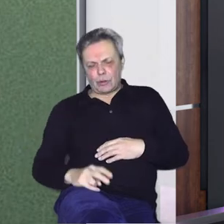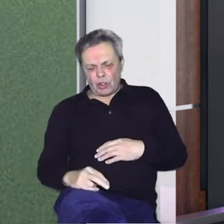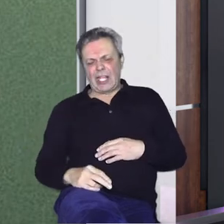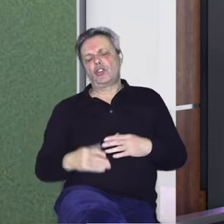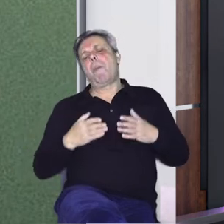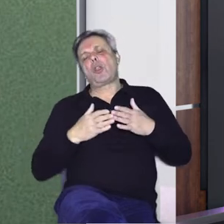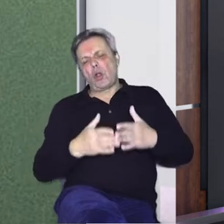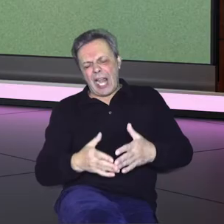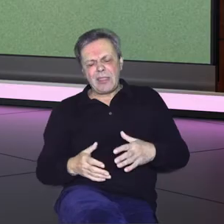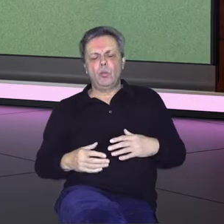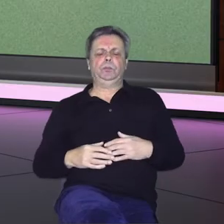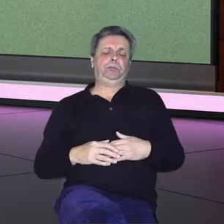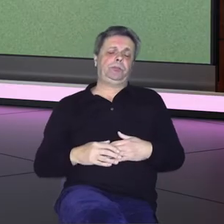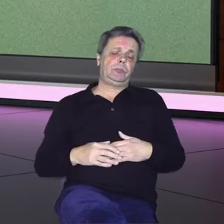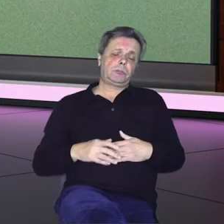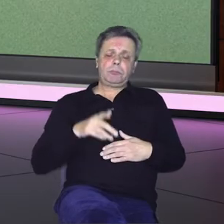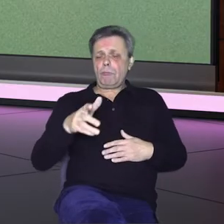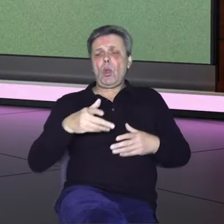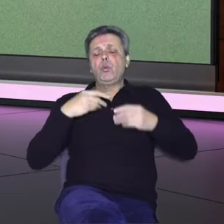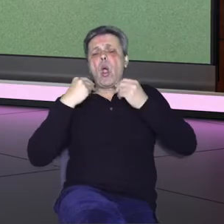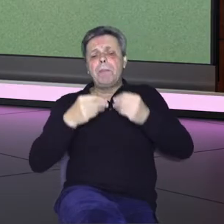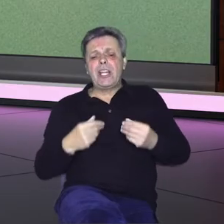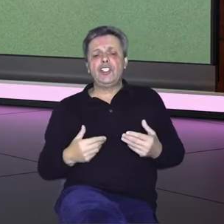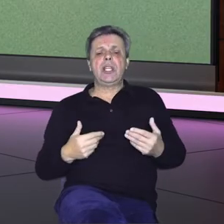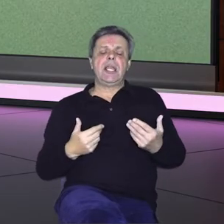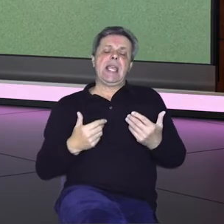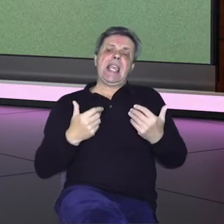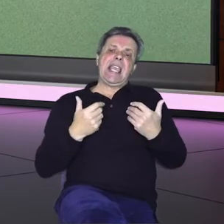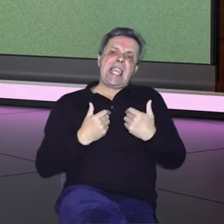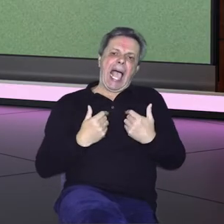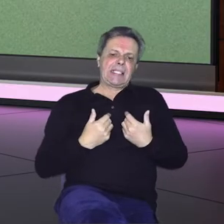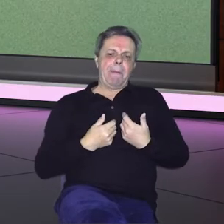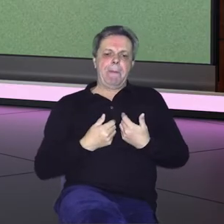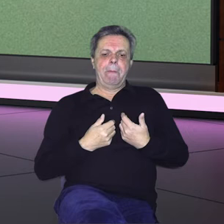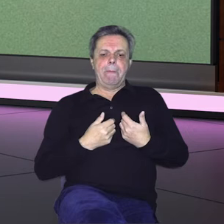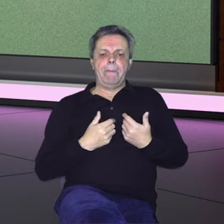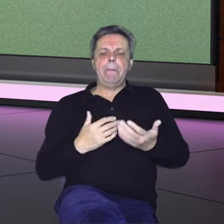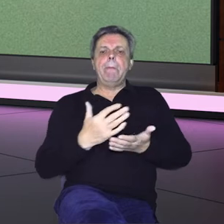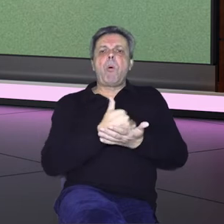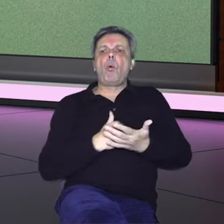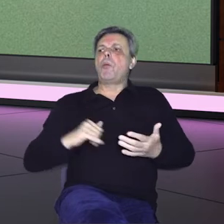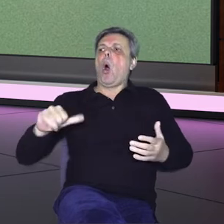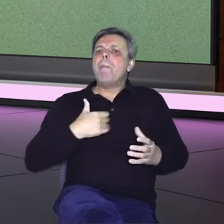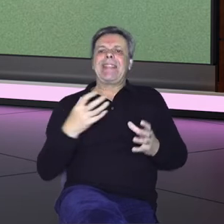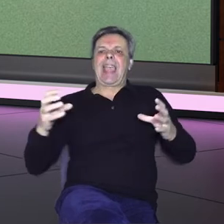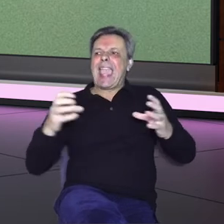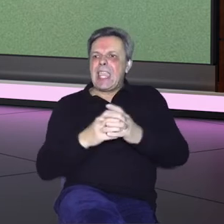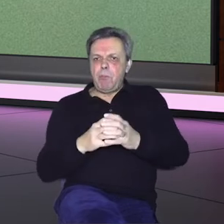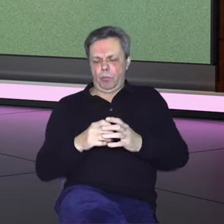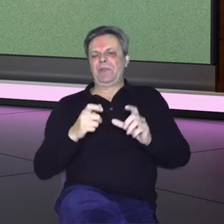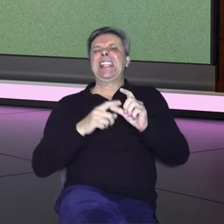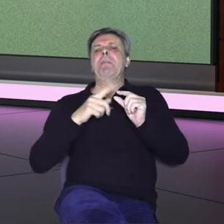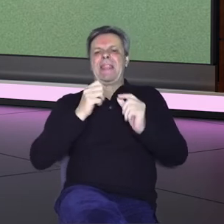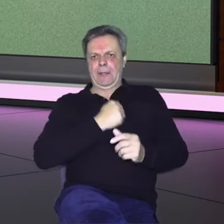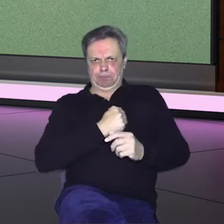u Splitu, smjer elektrotehnika. U cijeloj tuj priči sam onda okupio ponovno neku ekipu u Splitu,